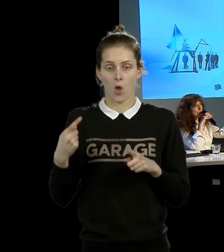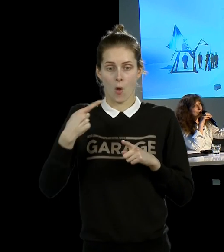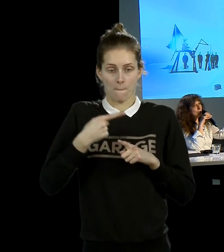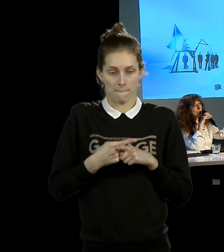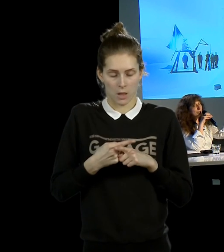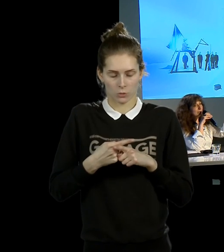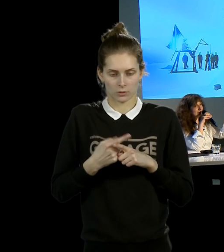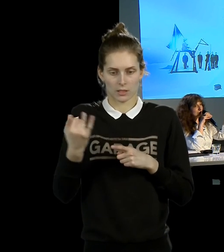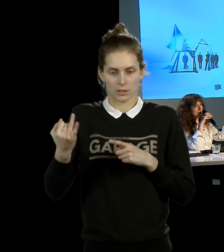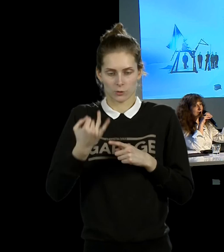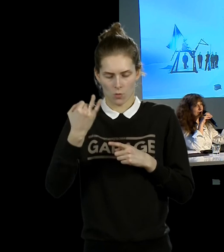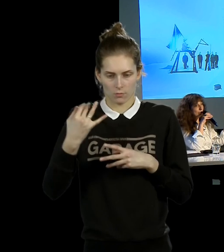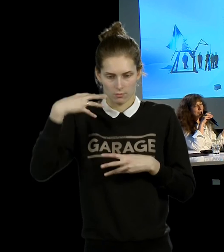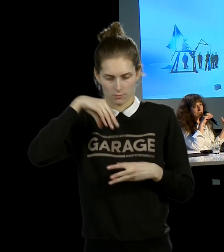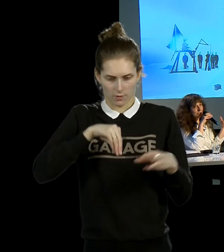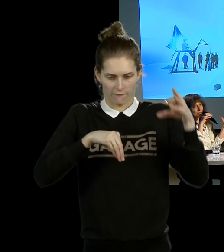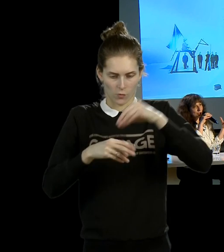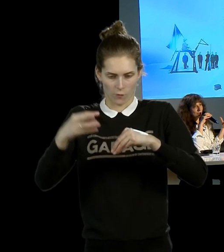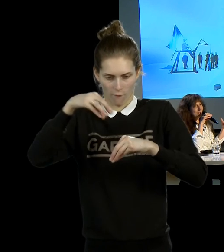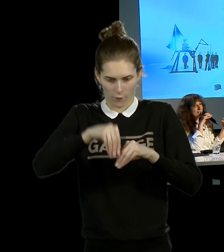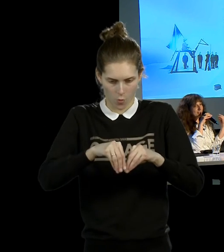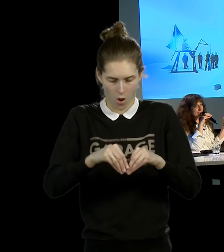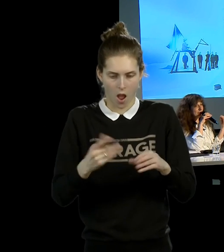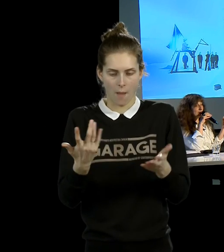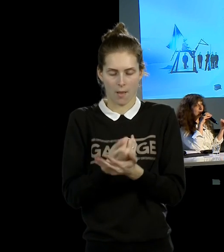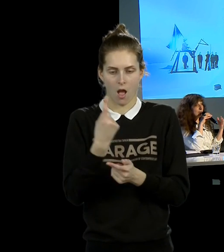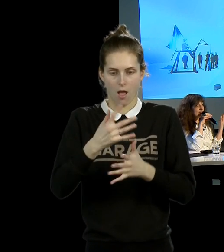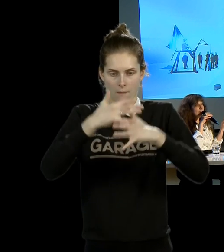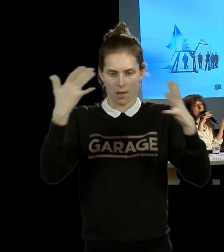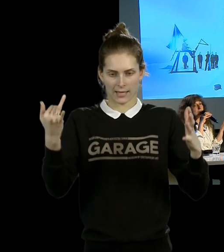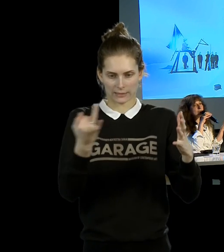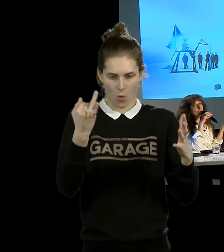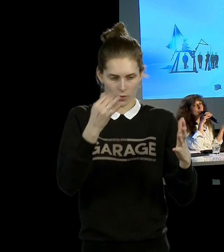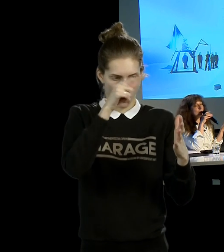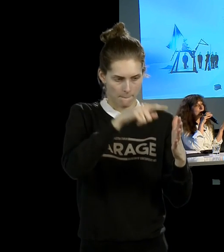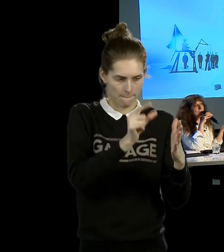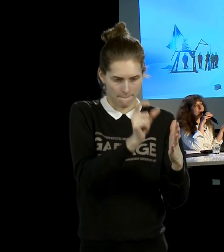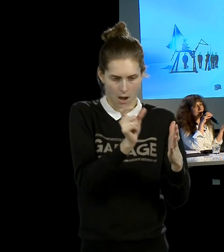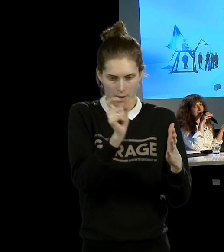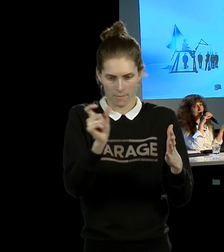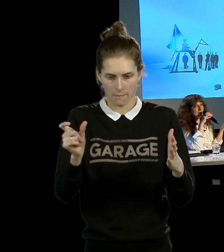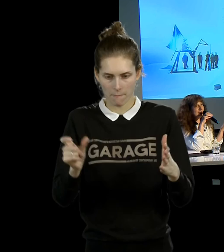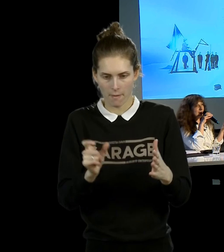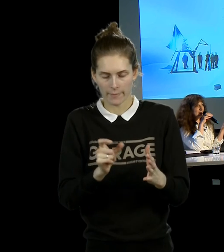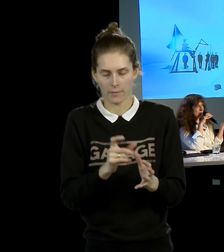глава в той же истории. Выйти за пределы этой истории невозможно. Также и, конечно, это некая история о бессмертии.